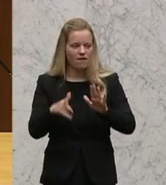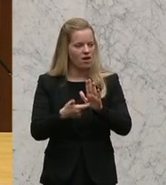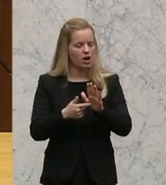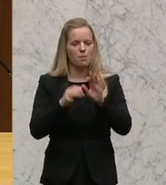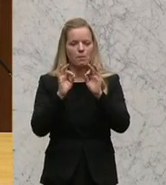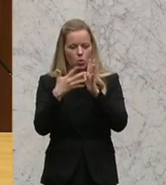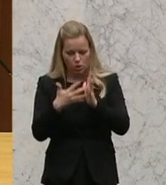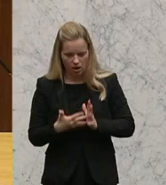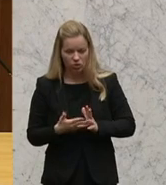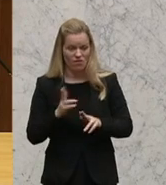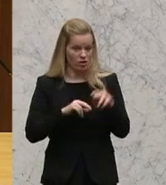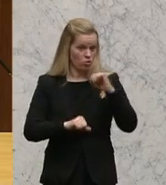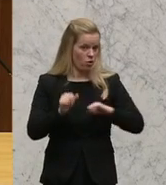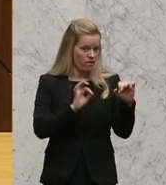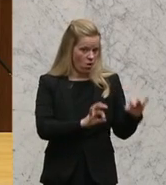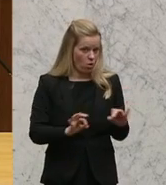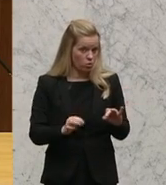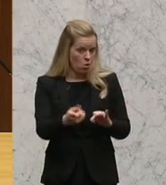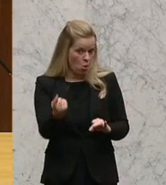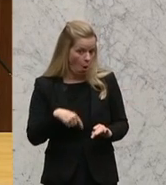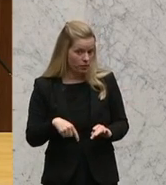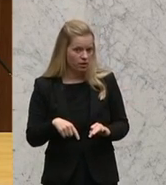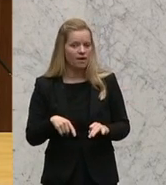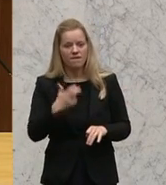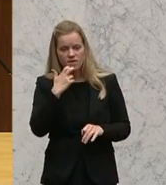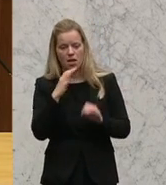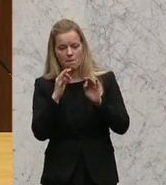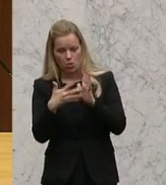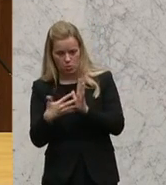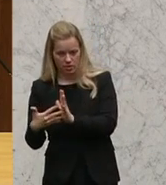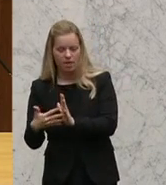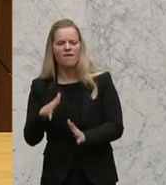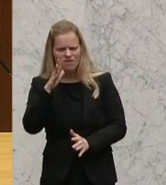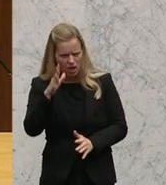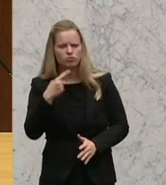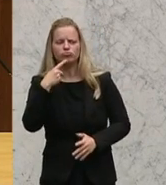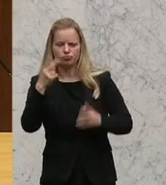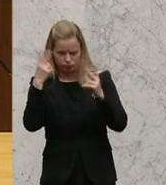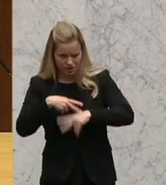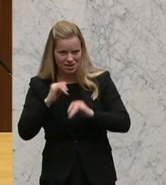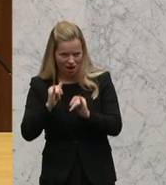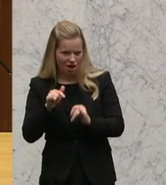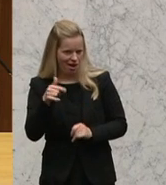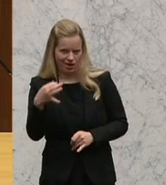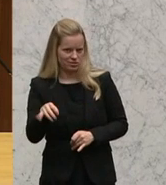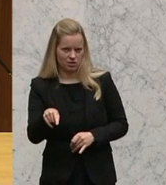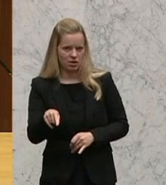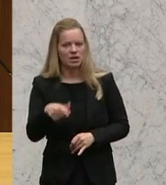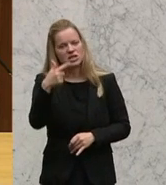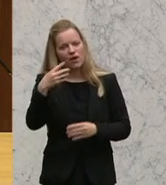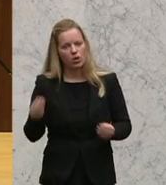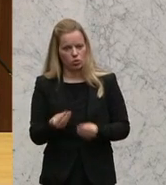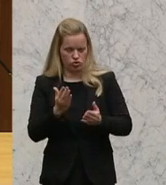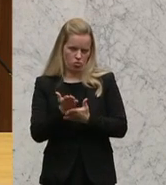falls so eine Notverordnung dann noch kommen soll. Das ist deswegen, wir werden dem zustimmen, weil es sinnvoll ist, eine Begutachtung zu haben, aber das ist aus zwei Gründen besonders